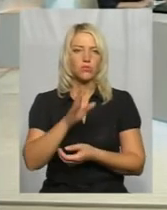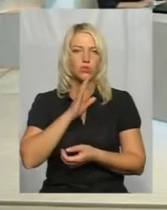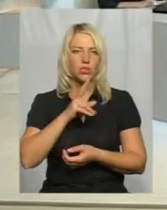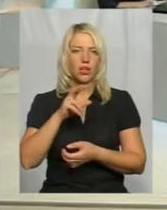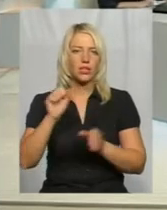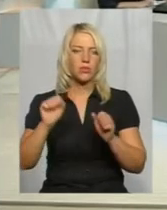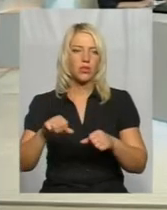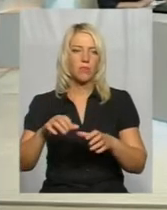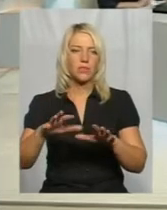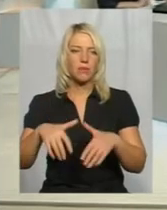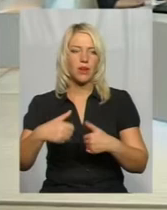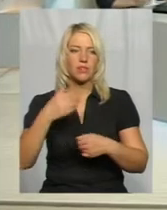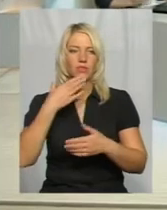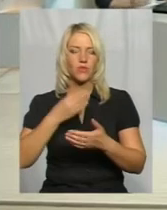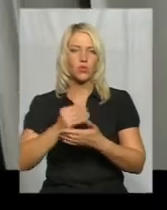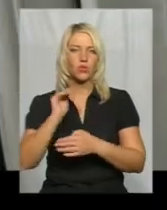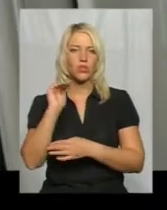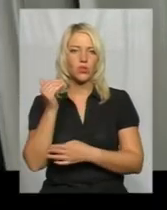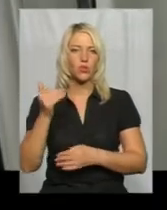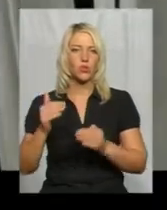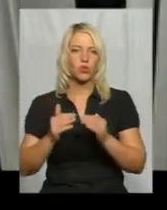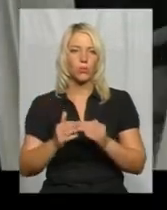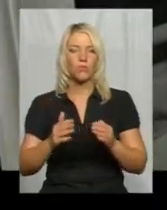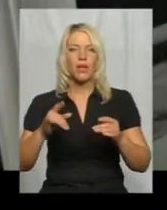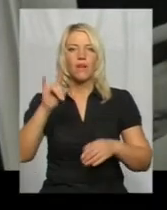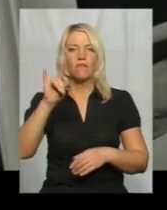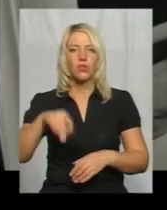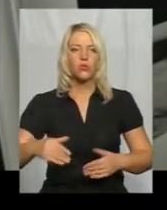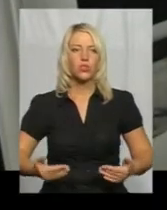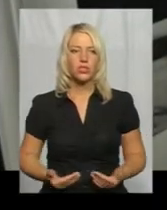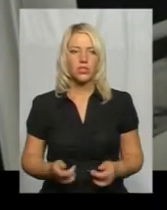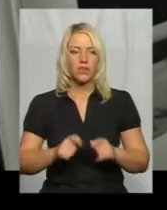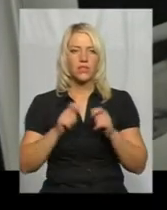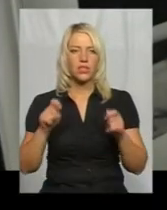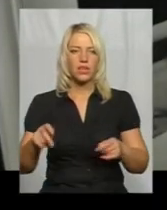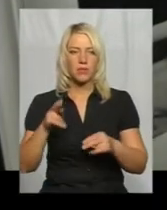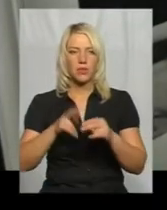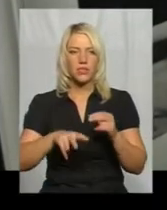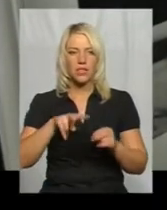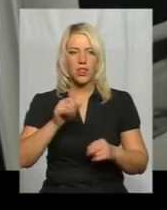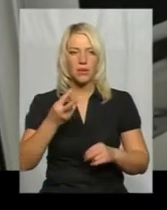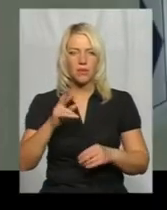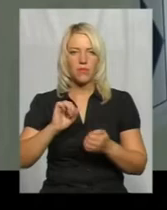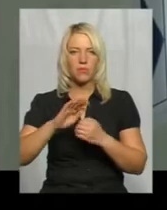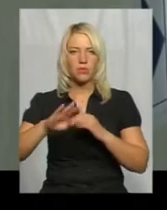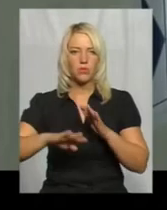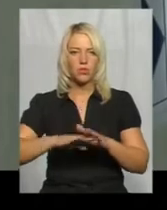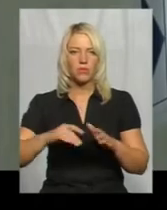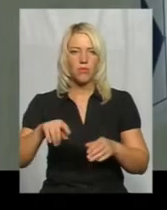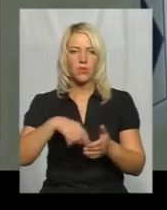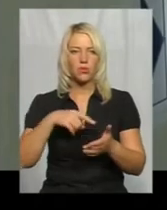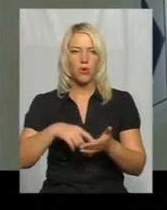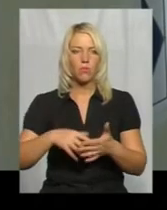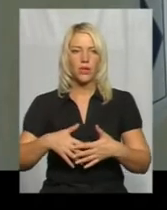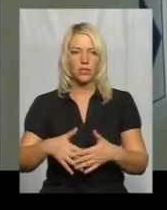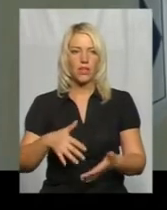забрати власну дитину додому. Вікно життя відкрили наприкінці липня у Кам'янці-Подільському в міському перинатальному центрі.